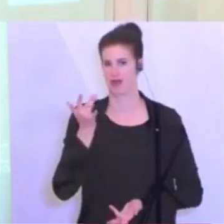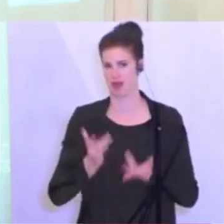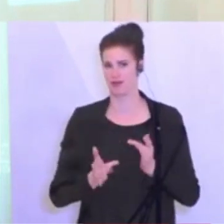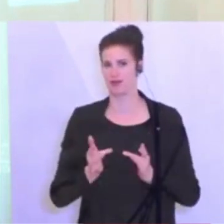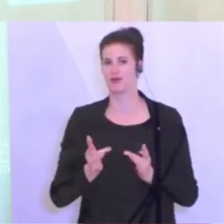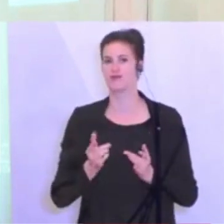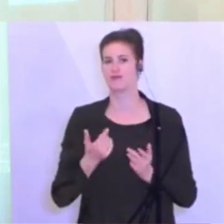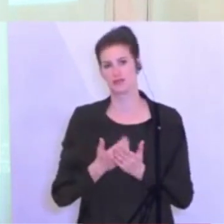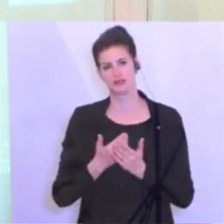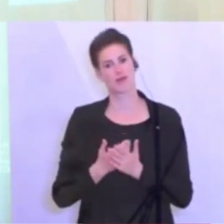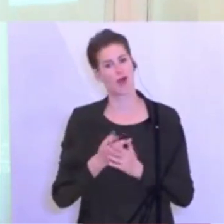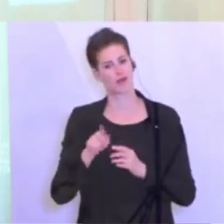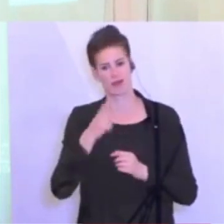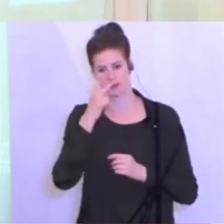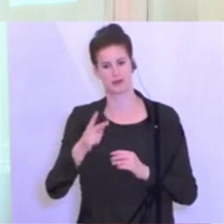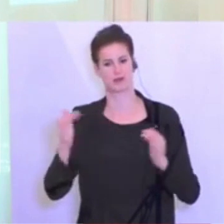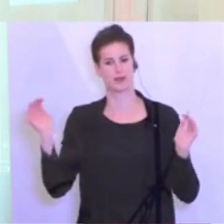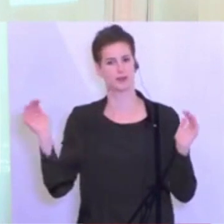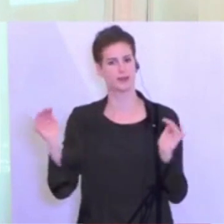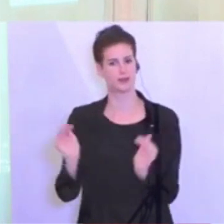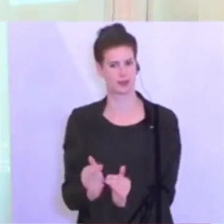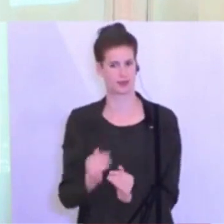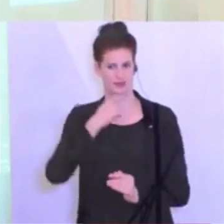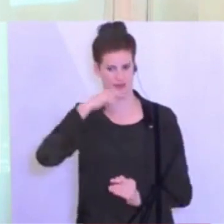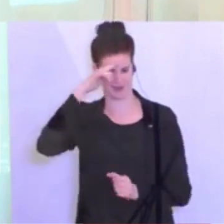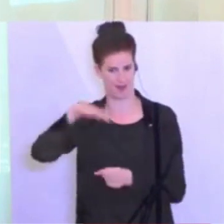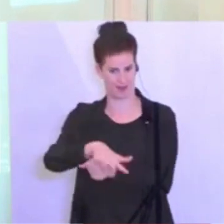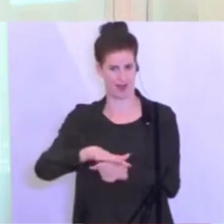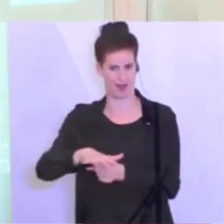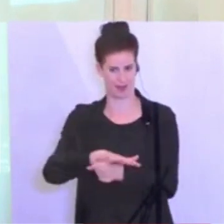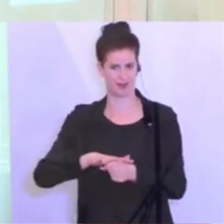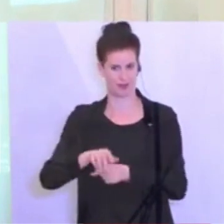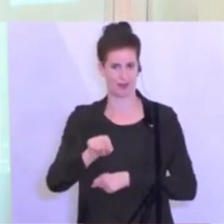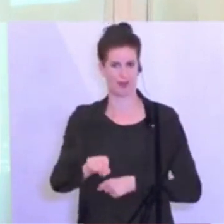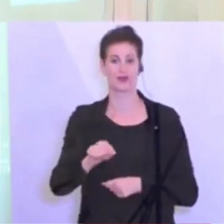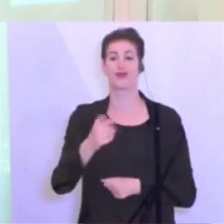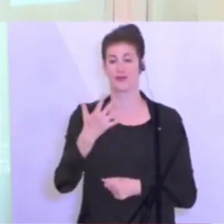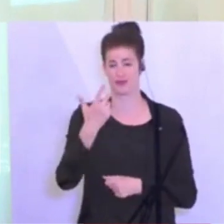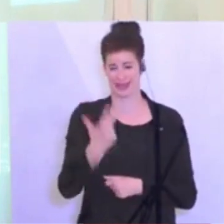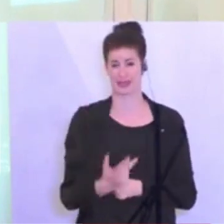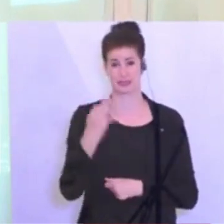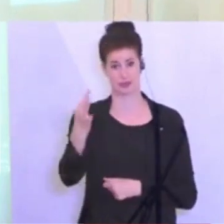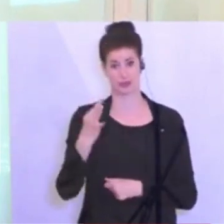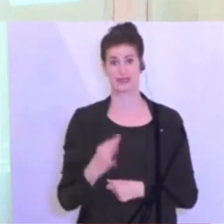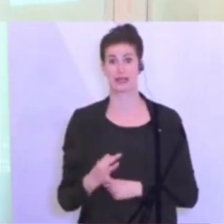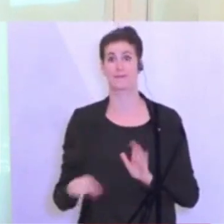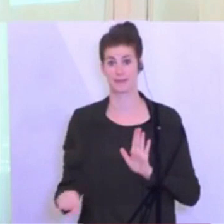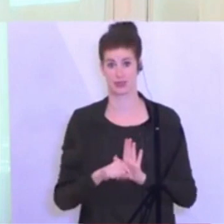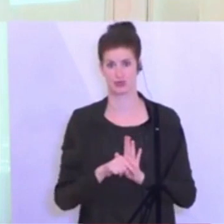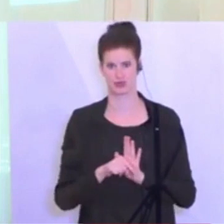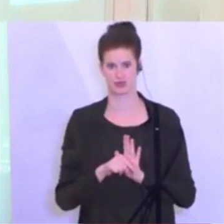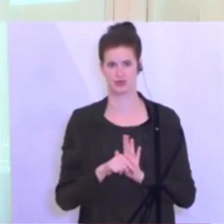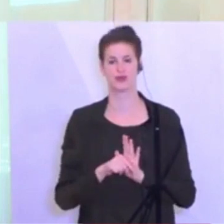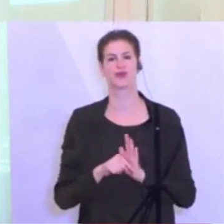ein großartiges Minus in der letzten Woche von sage und schreibe 35%. 35% weniger